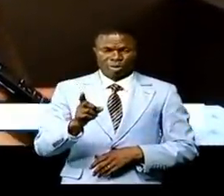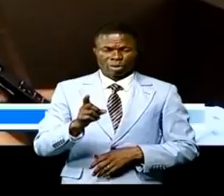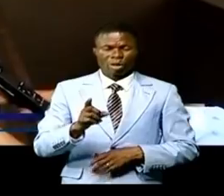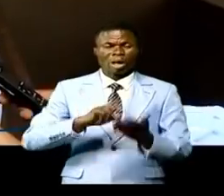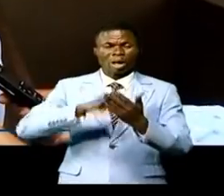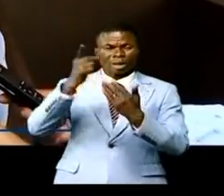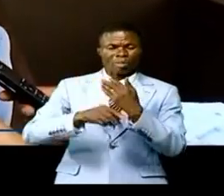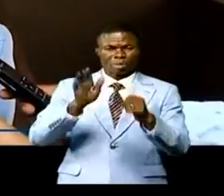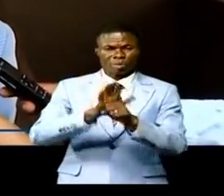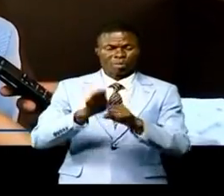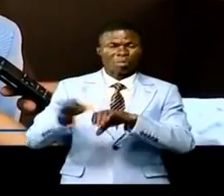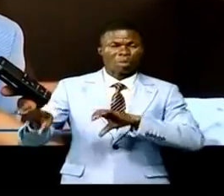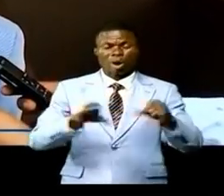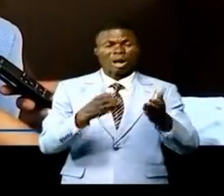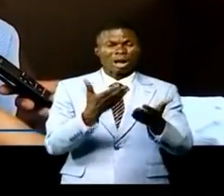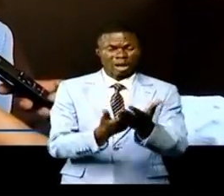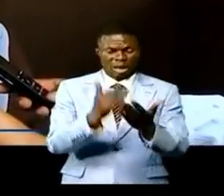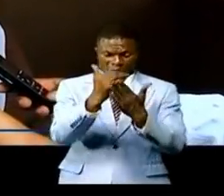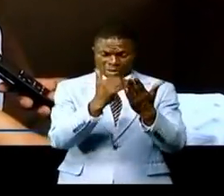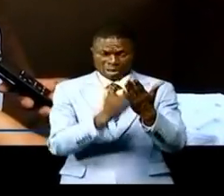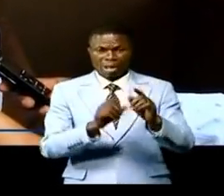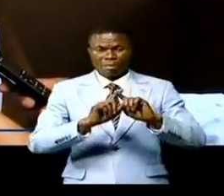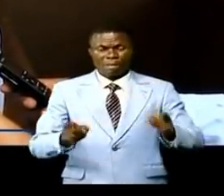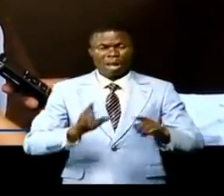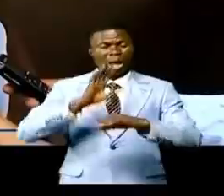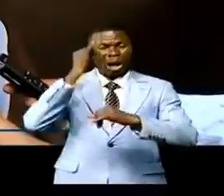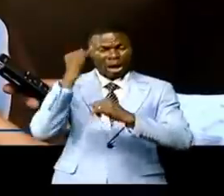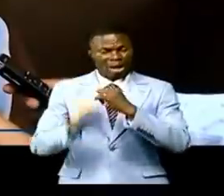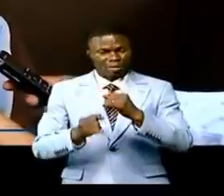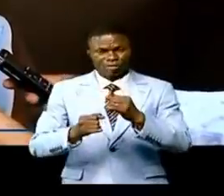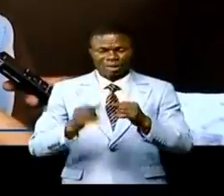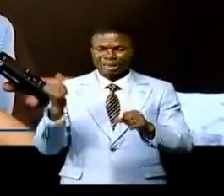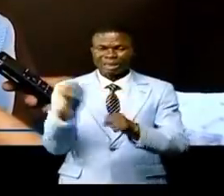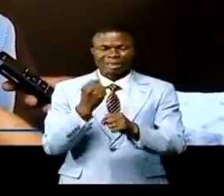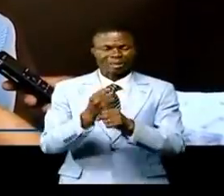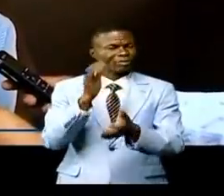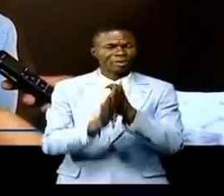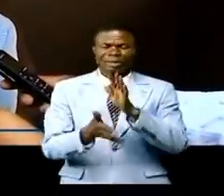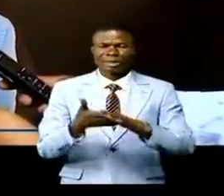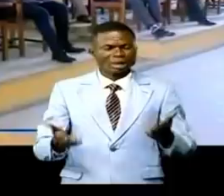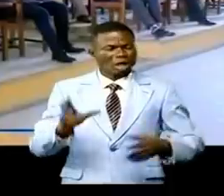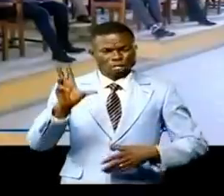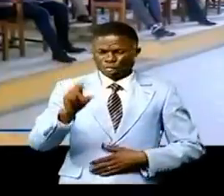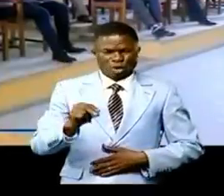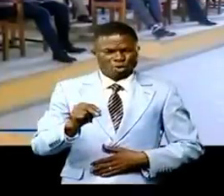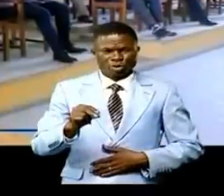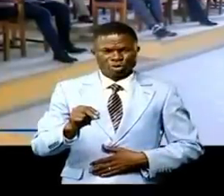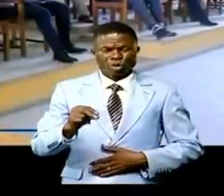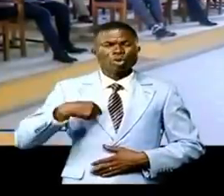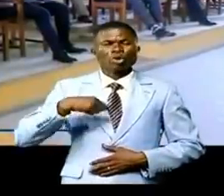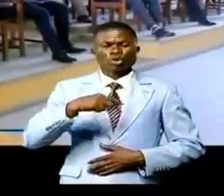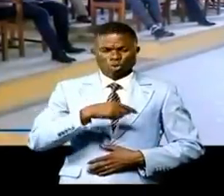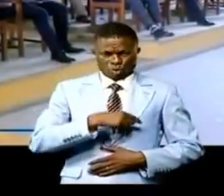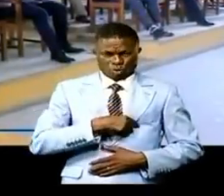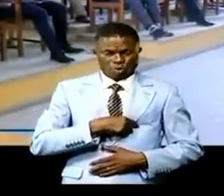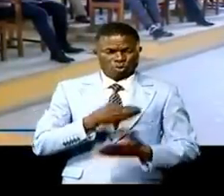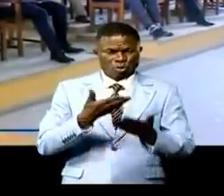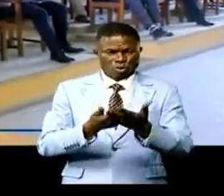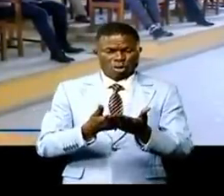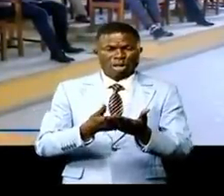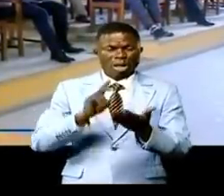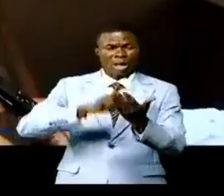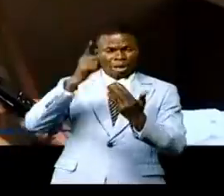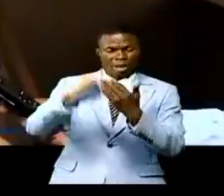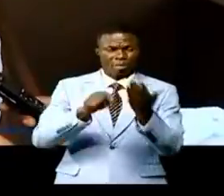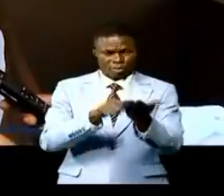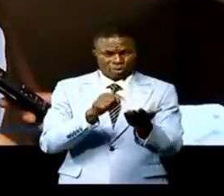programme avec des activités que finalement vous n'exécutez pas, vous n'évaluez pas. Nous avons donc dans le cadre de ce programme